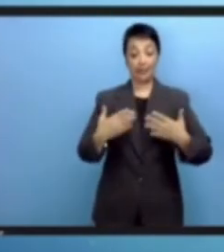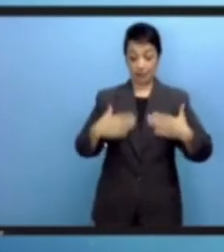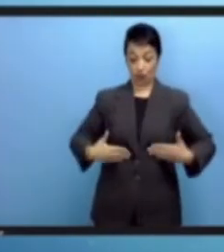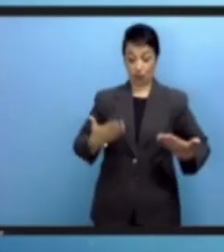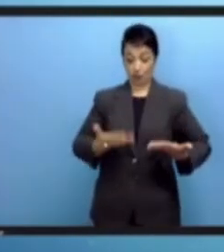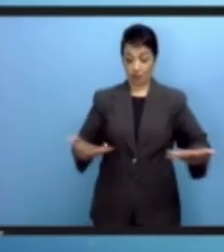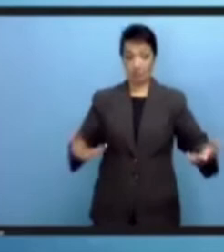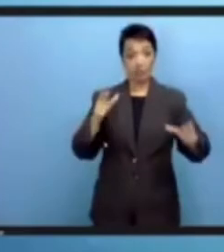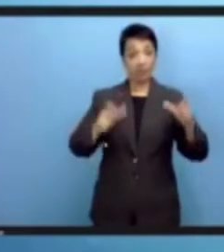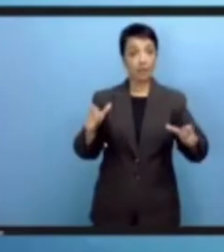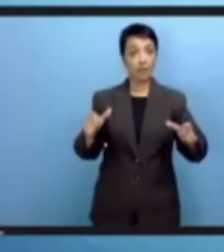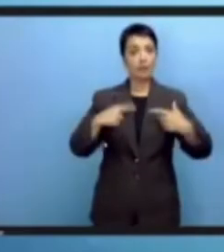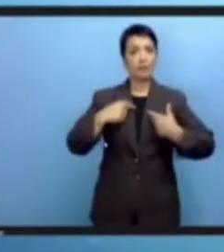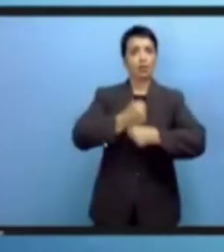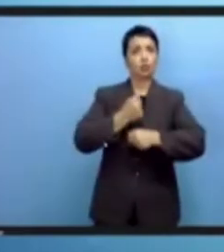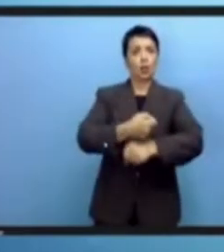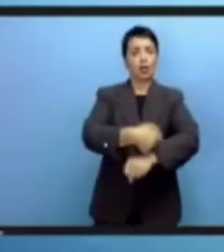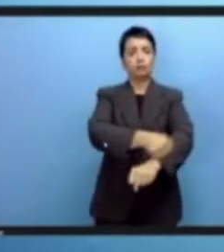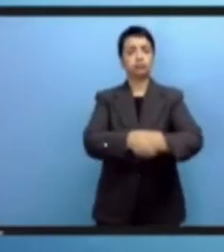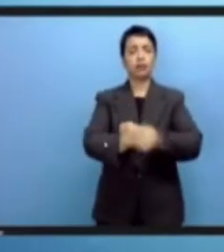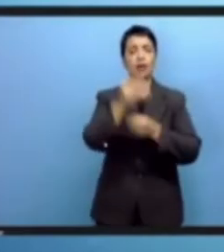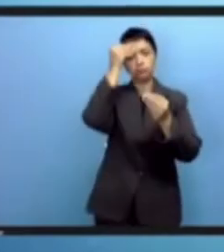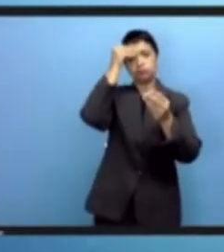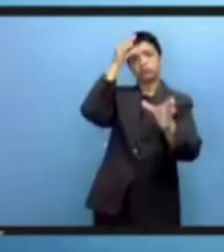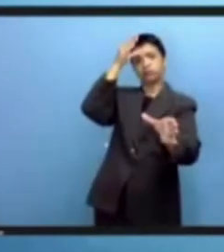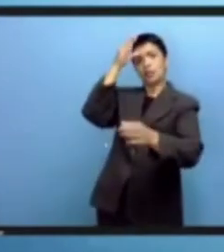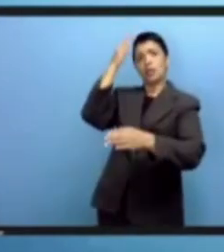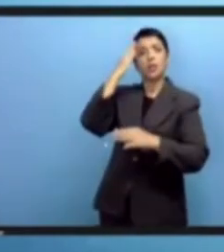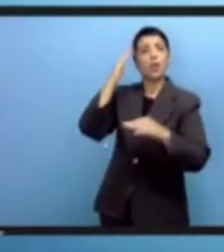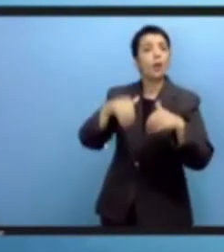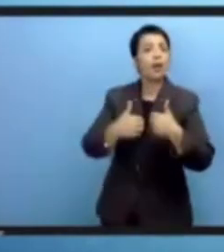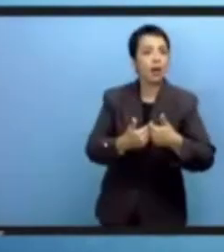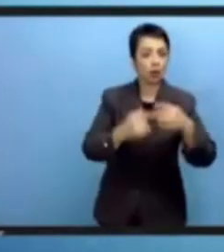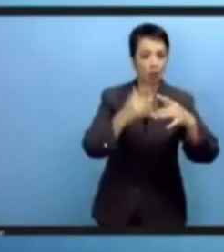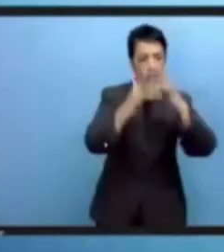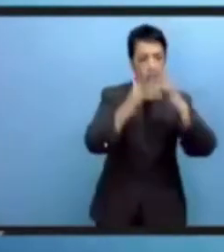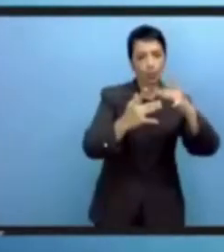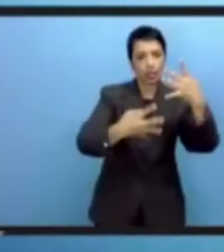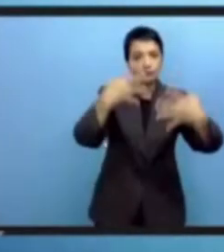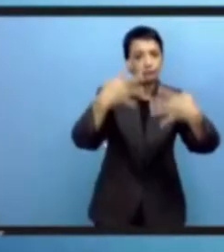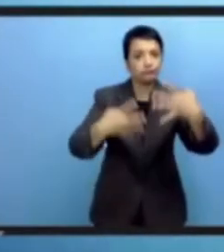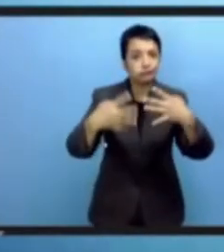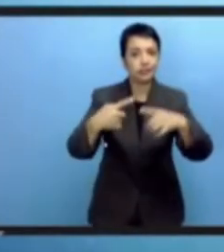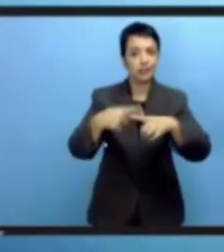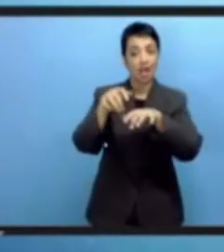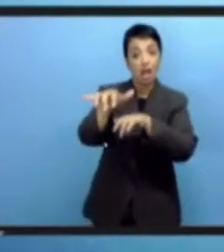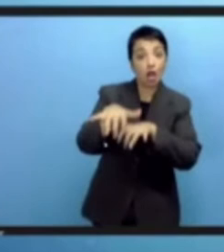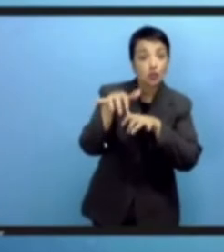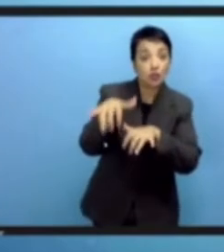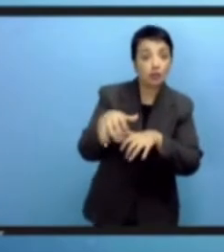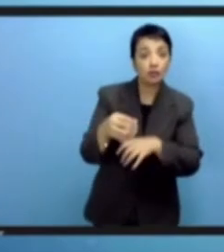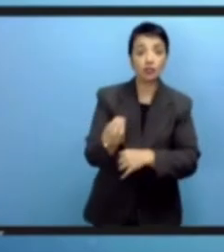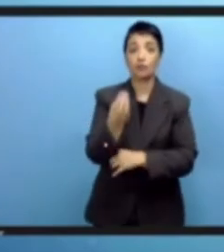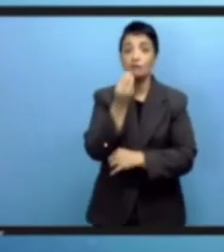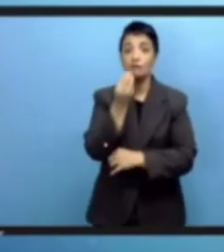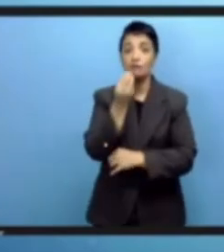وإلا أن ذلك يعني بناء قدرات العلوم البيانات